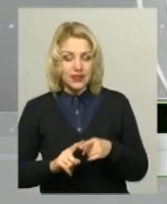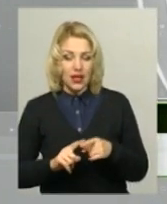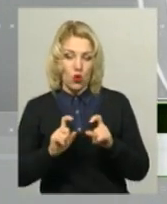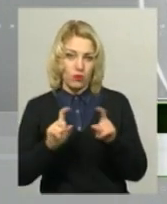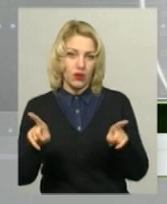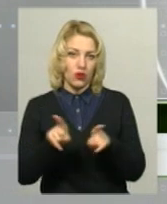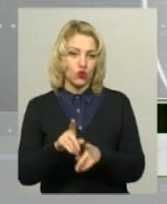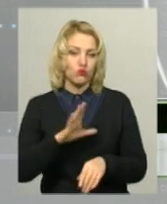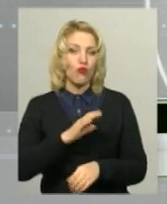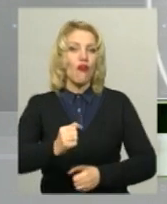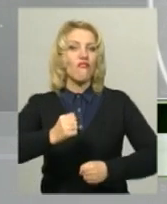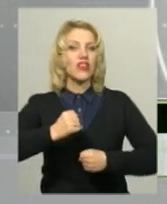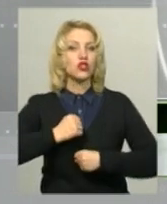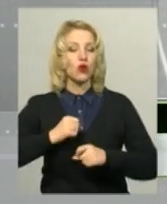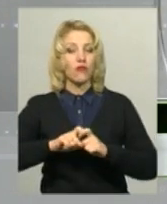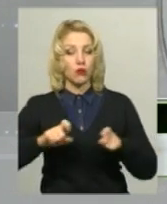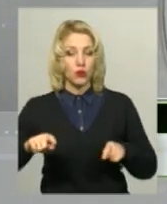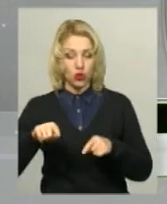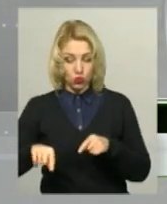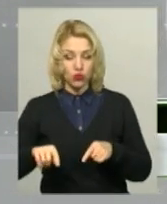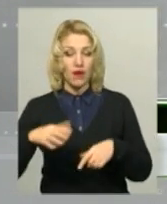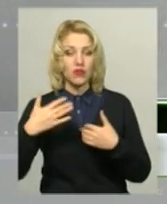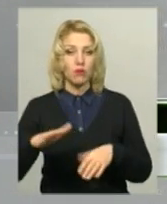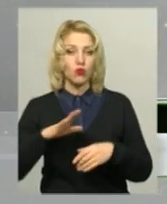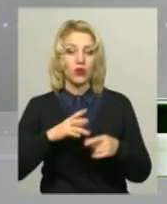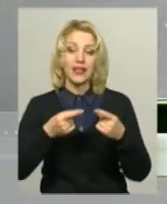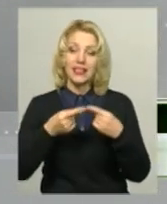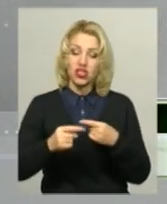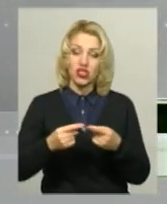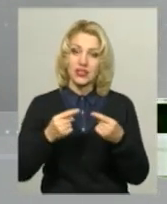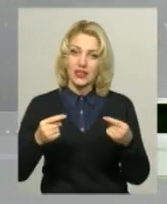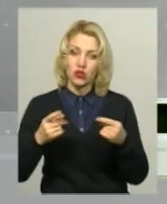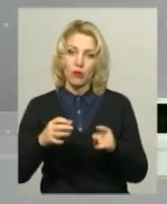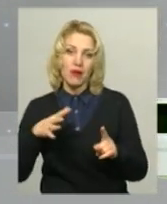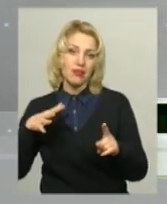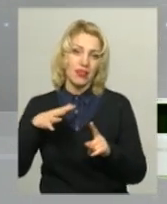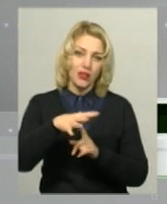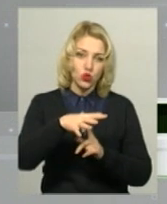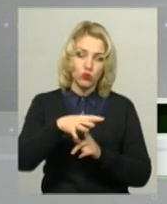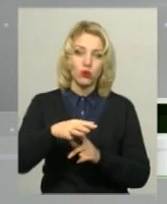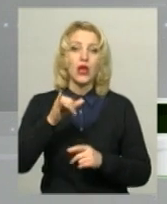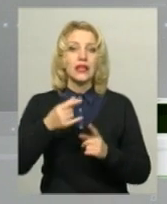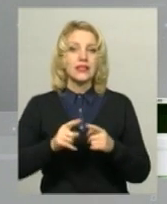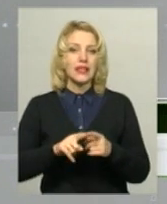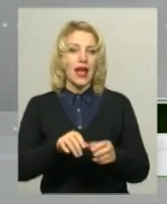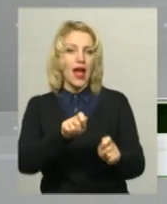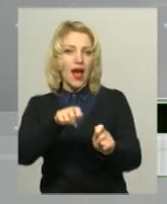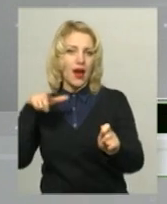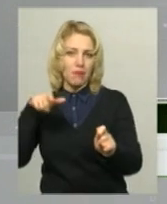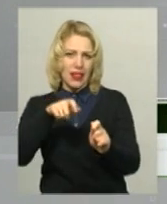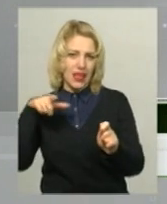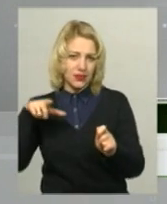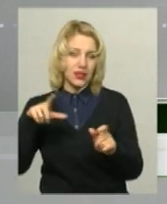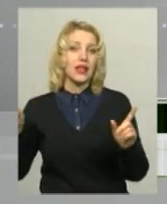був військовим об'єктом і тут були вже інші засоби і наступу, і захисту. А саме арбалети, які